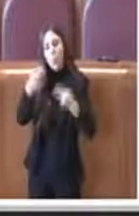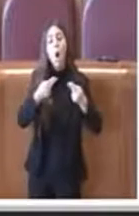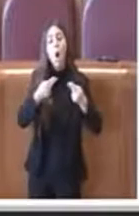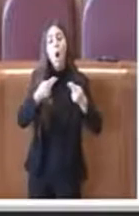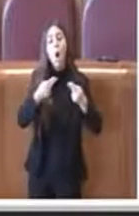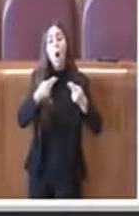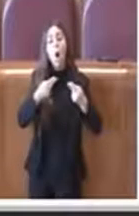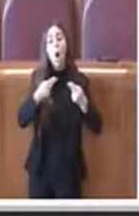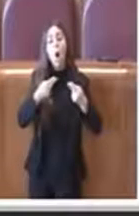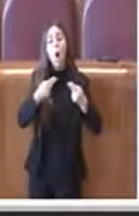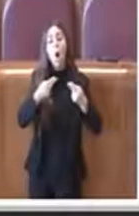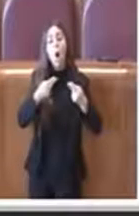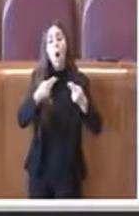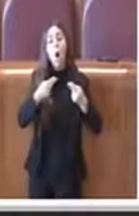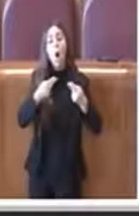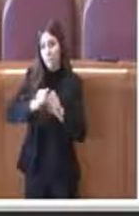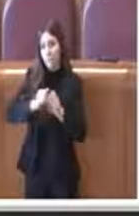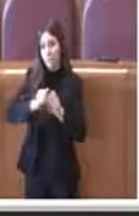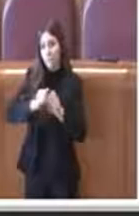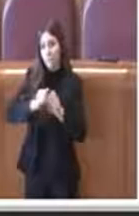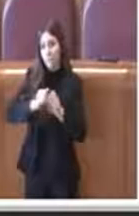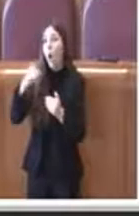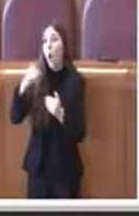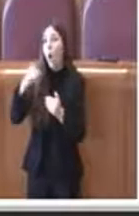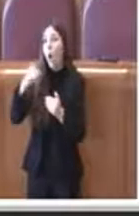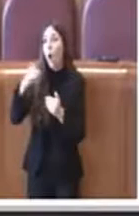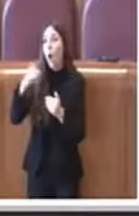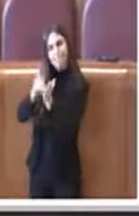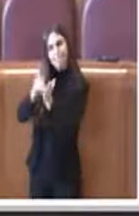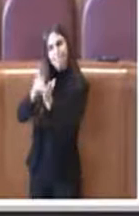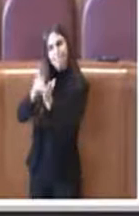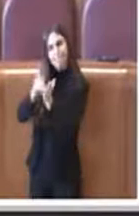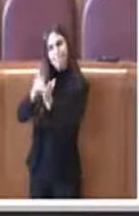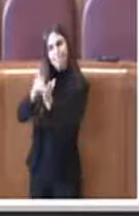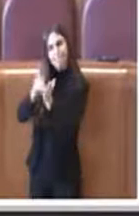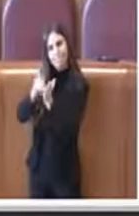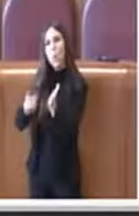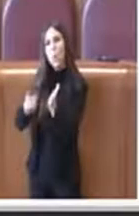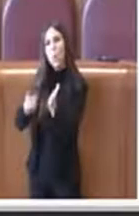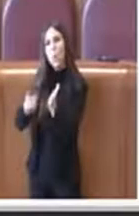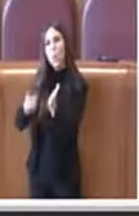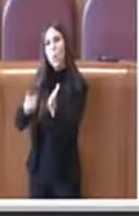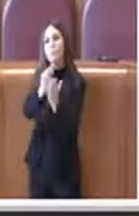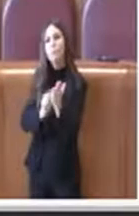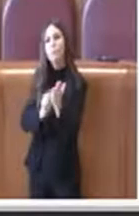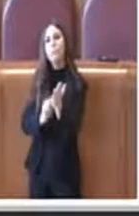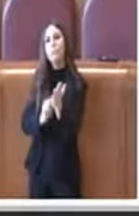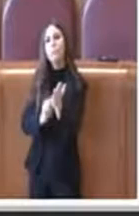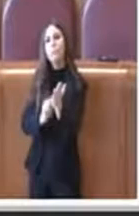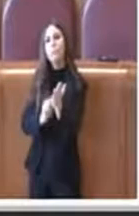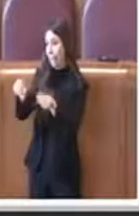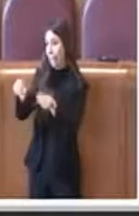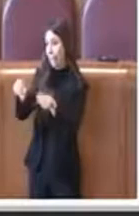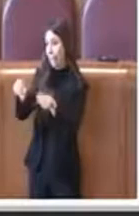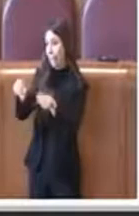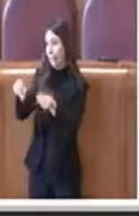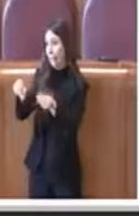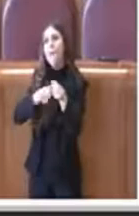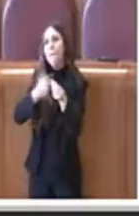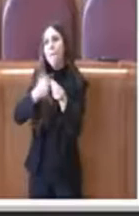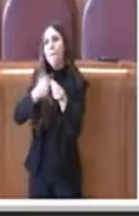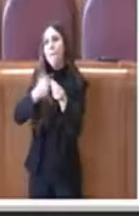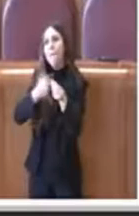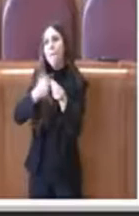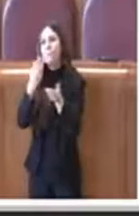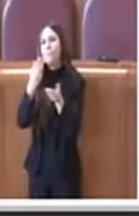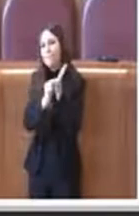ambiente e nel ringraziare l'OREF per questa relazione che ci hanno fatto io vorrei sottolineare